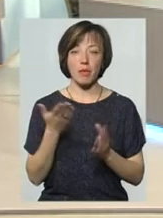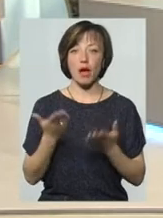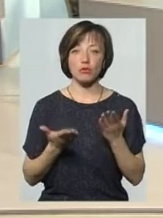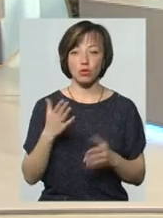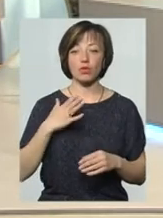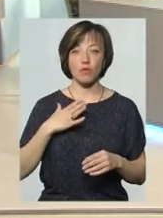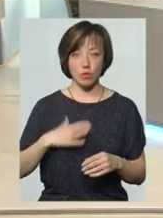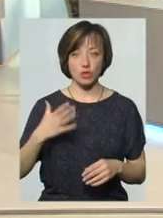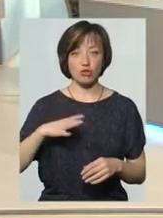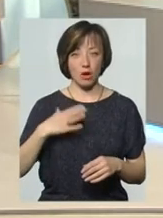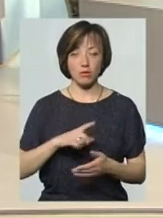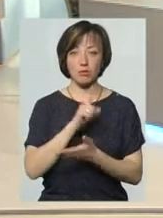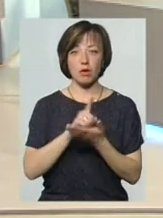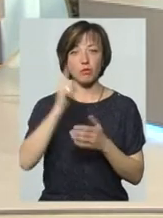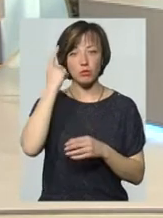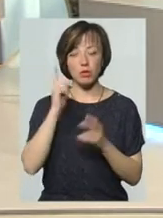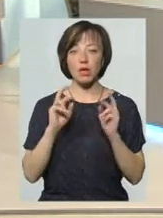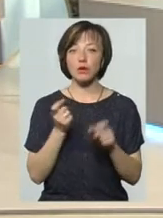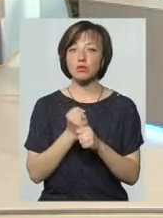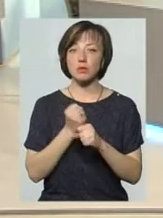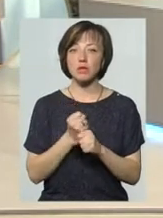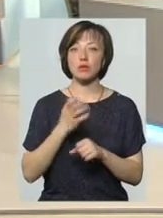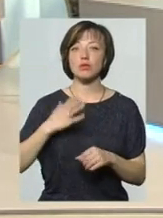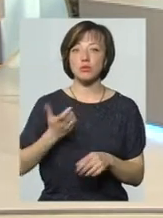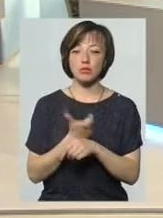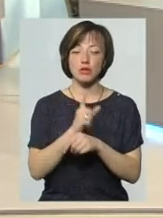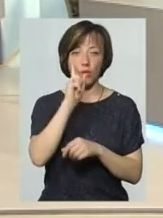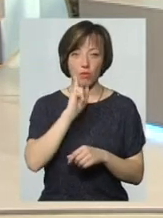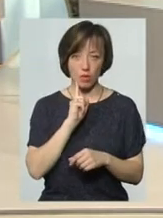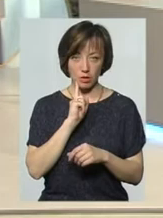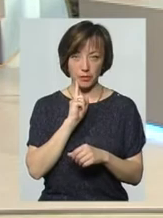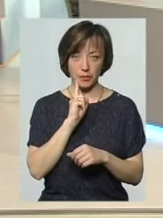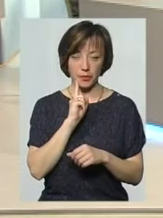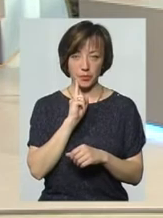доводиться зачекати, то ми маємо подумати, як зробити це очікування більш комфортним.